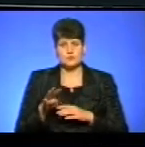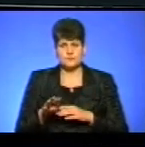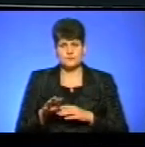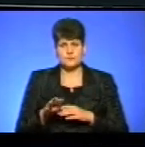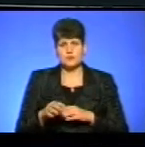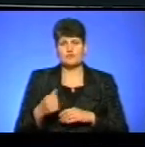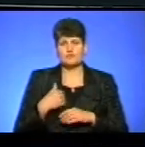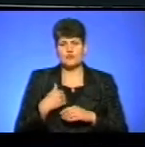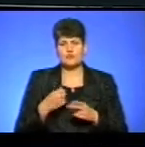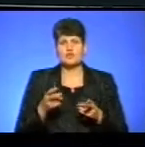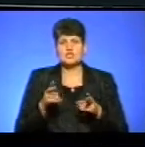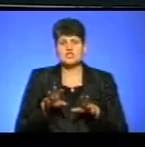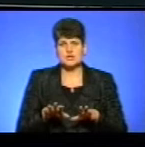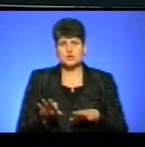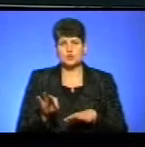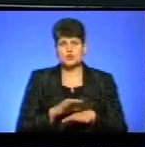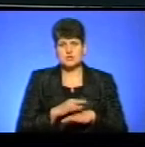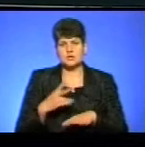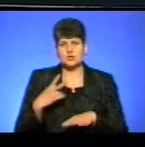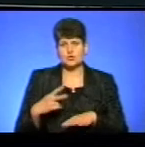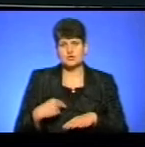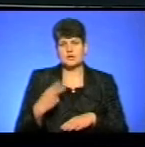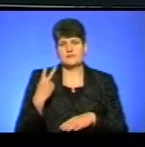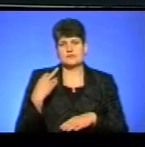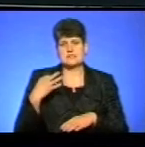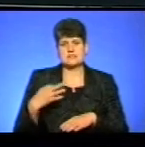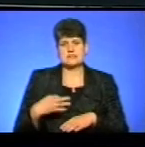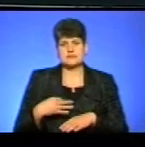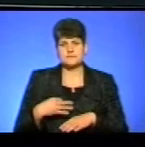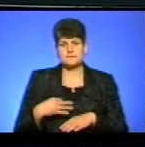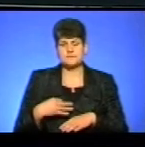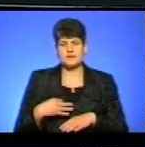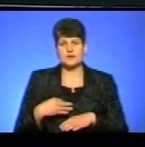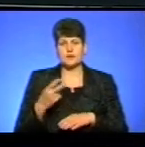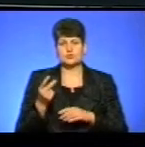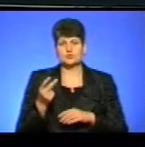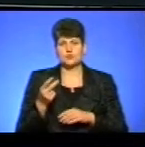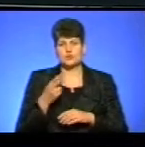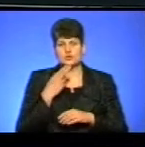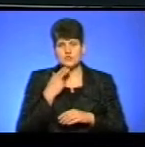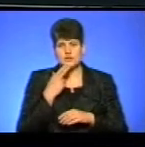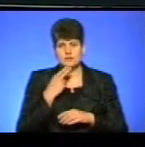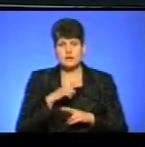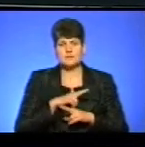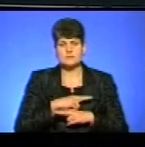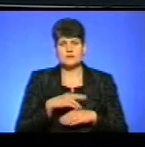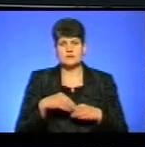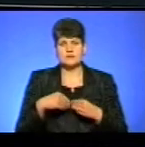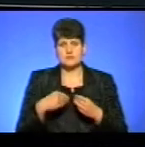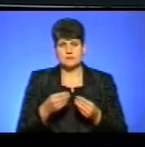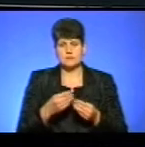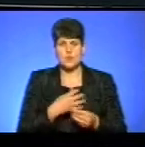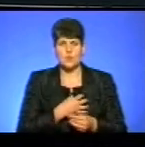У військового залишилась дружина, донька і два сини. 2 червня президент України посмертно нагородив Руслана Муллера